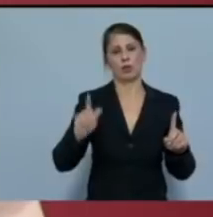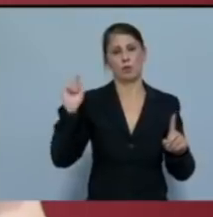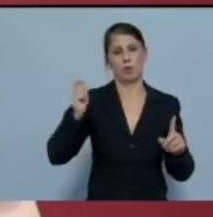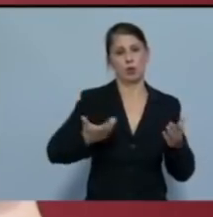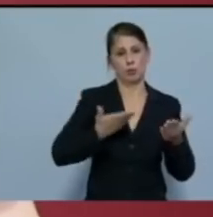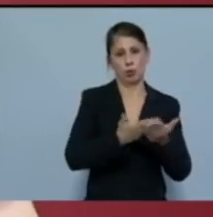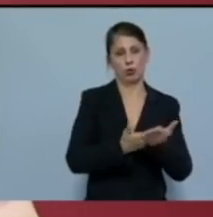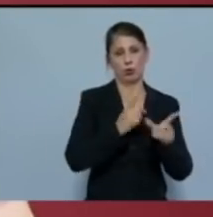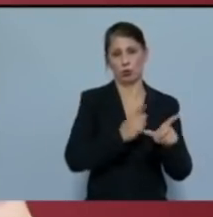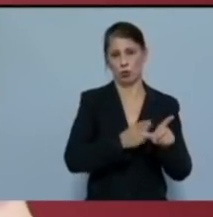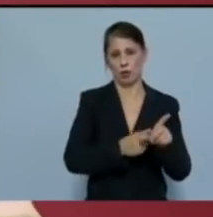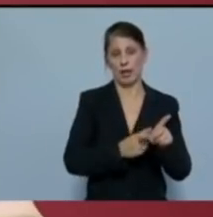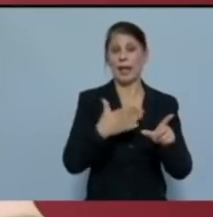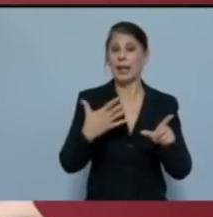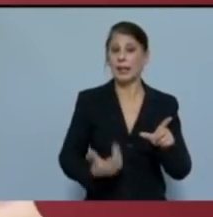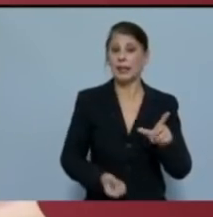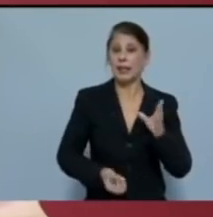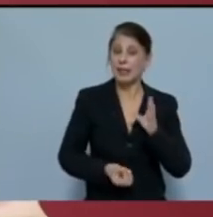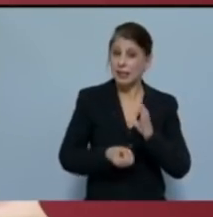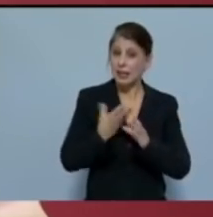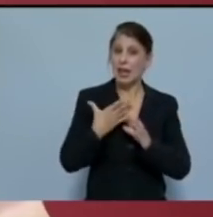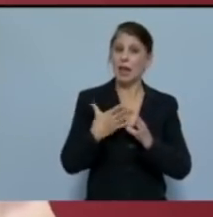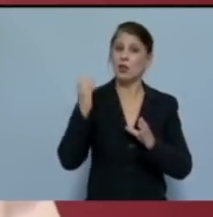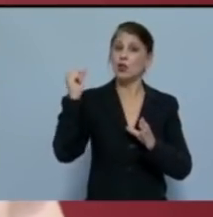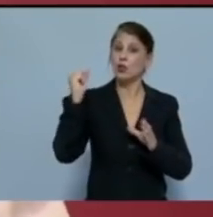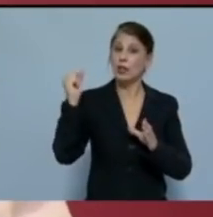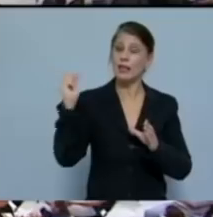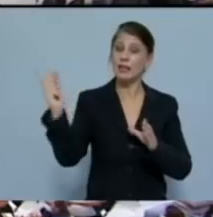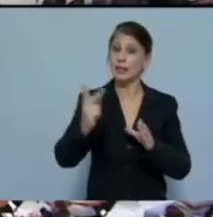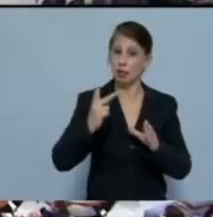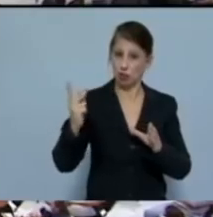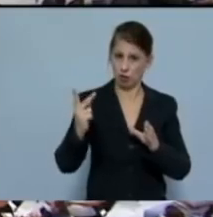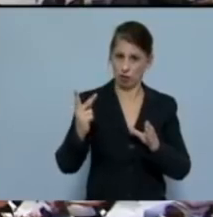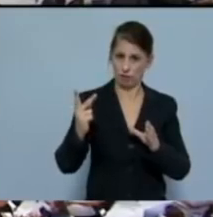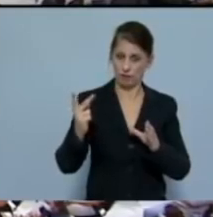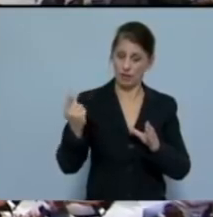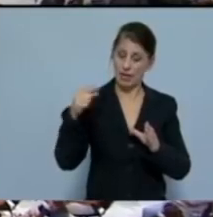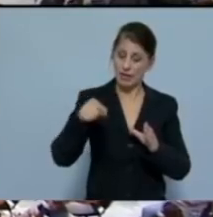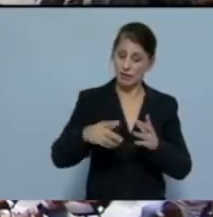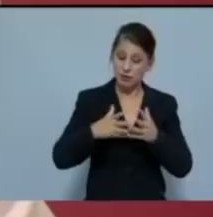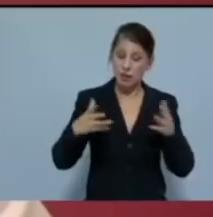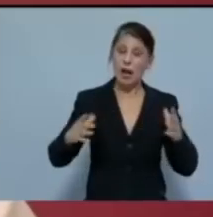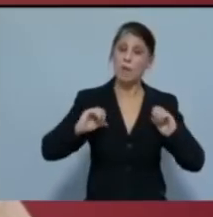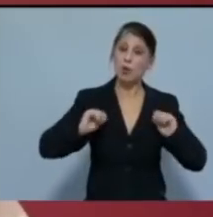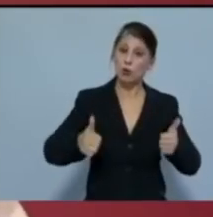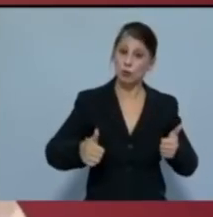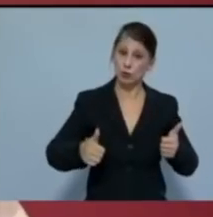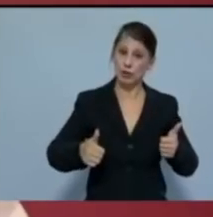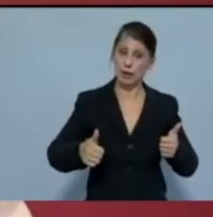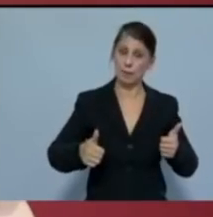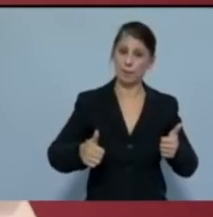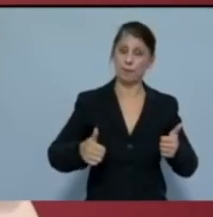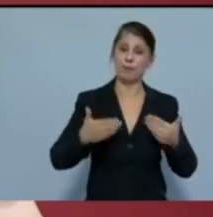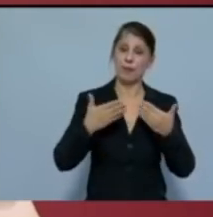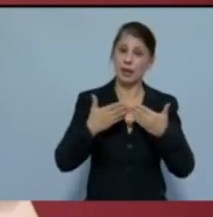ΚΚΕ. Είναι η νέα, η σοσιαλιστική κοινωνία. Σε αυτή τη μεγάλη πρωτοβουλία, για να